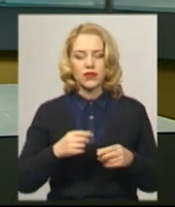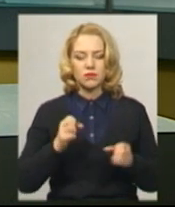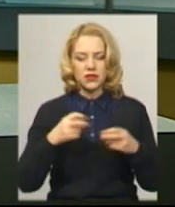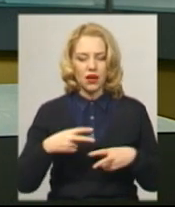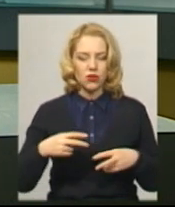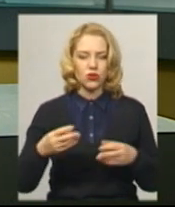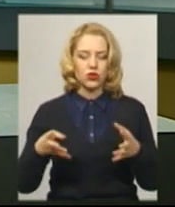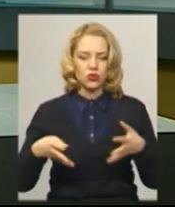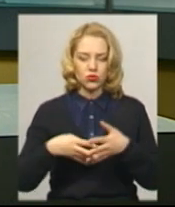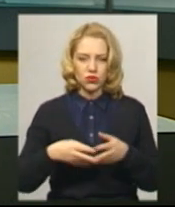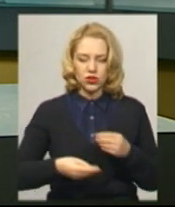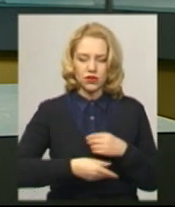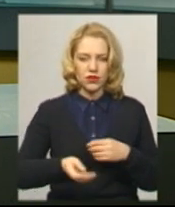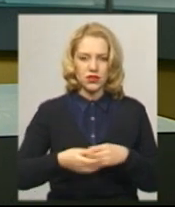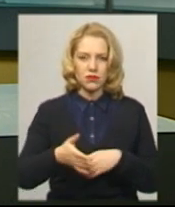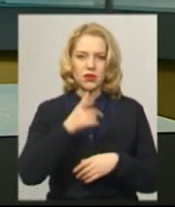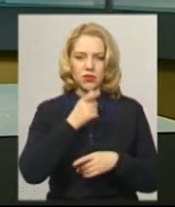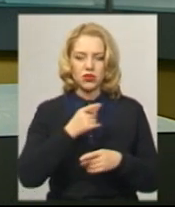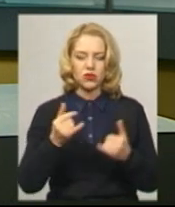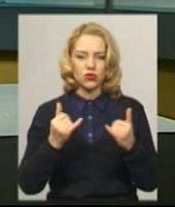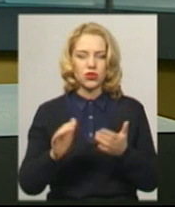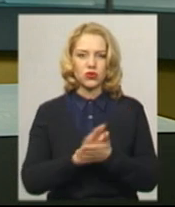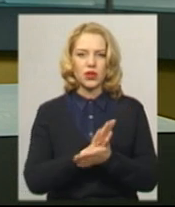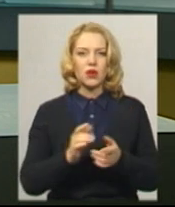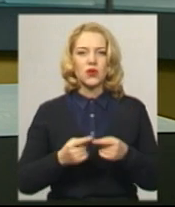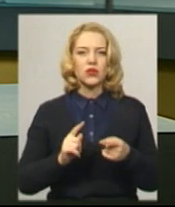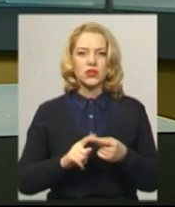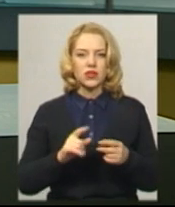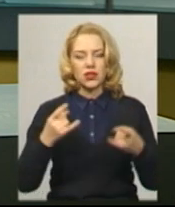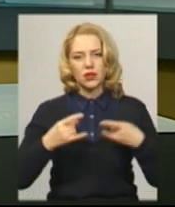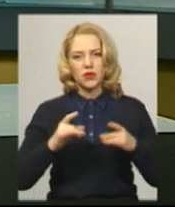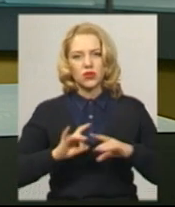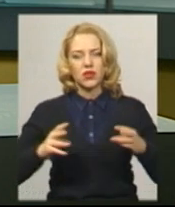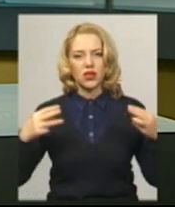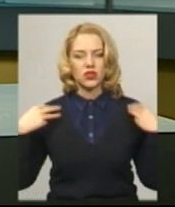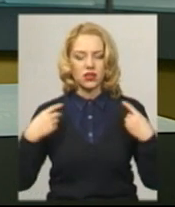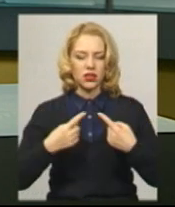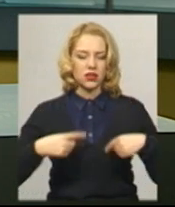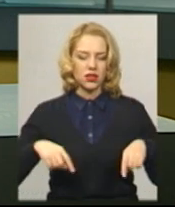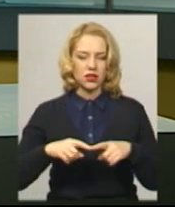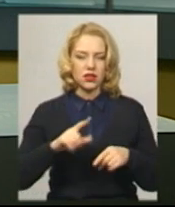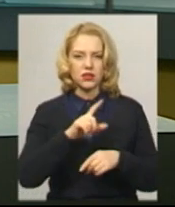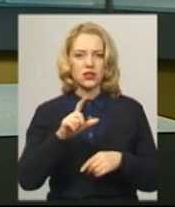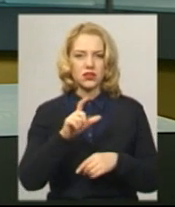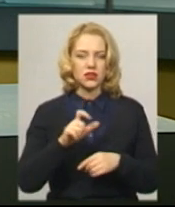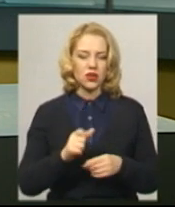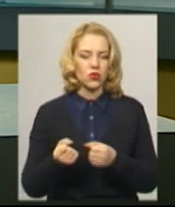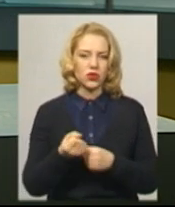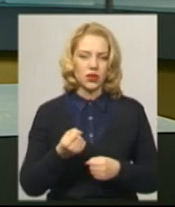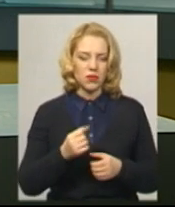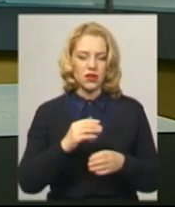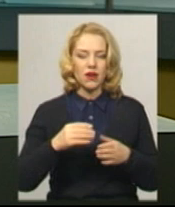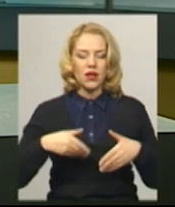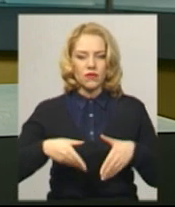вулиці обласного центру під час сьогоднішньої жалетиці. Про це Суспільному розповів начальник дільниці з утримання вуличного покриття Хмельницького